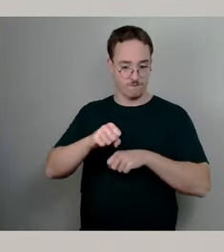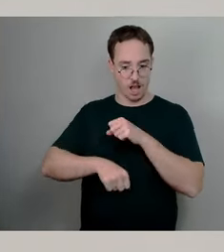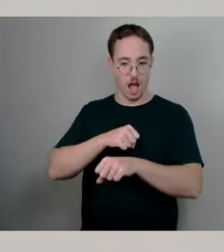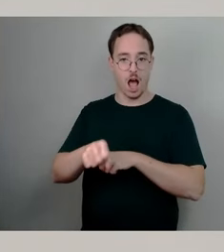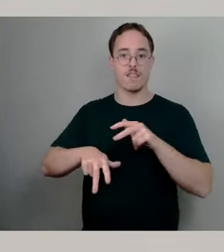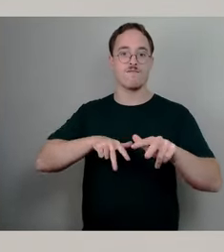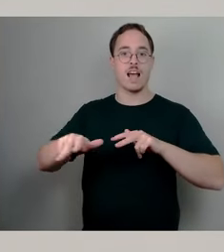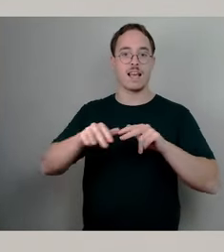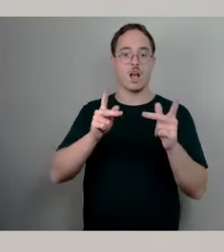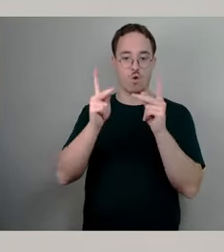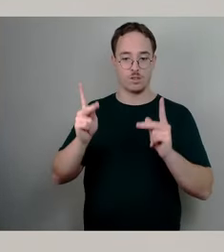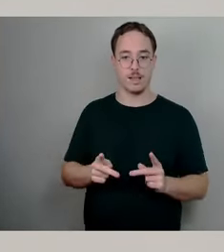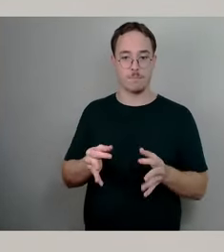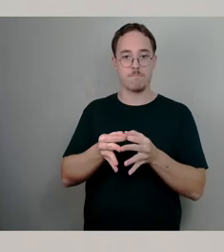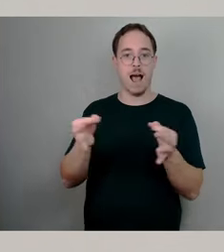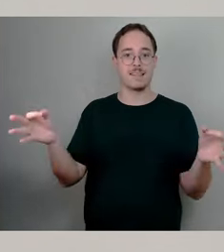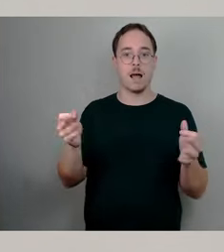Maßnahme 814.